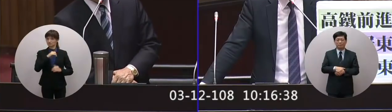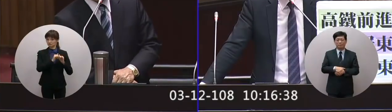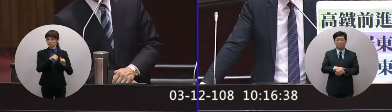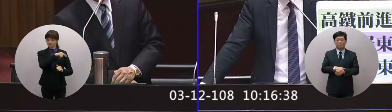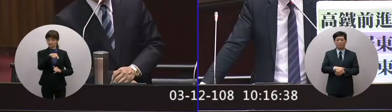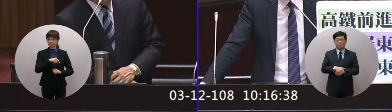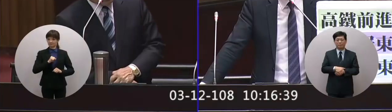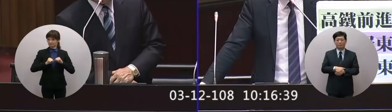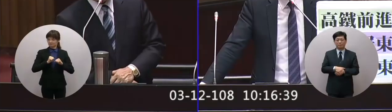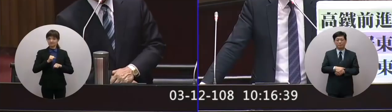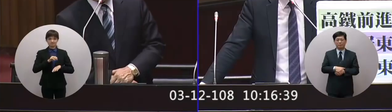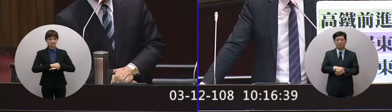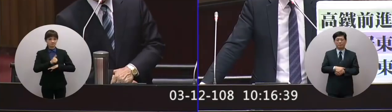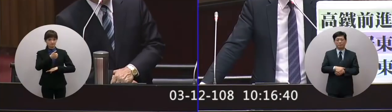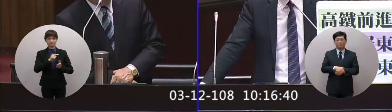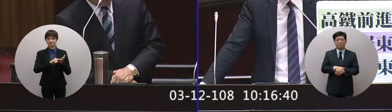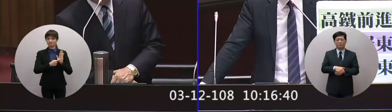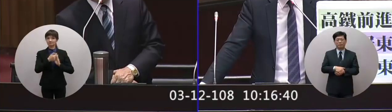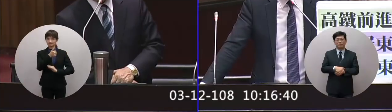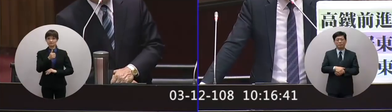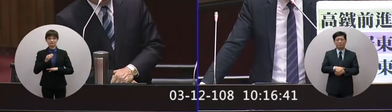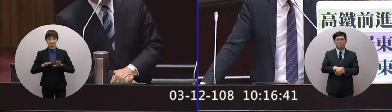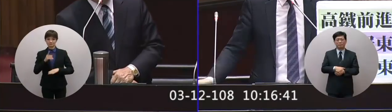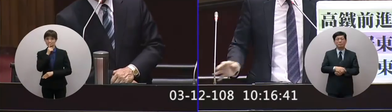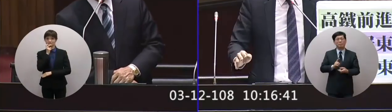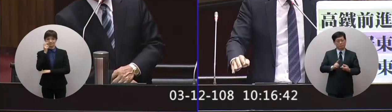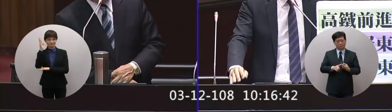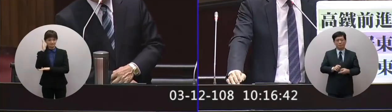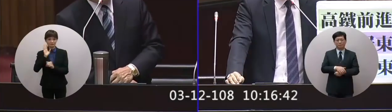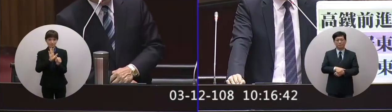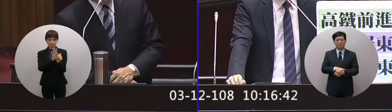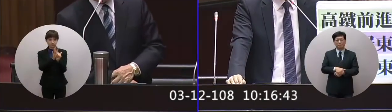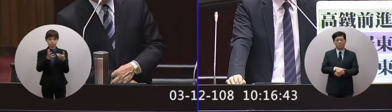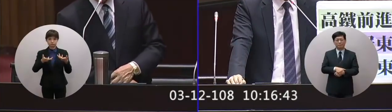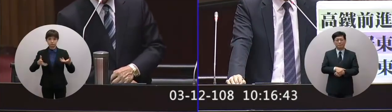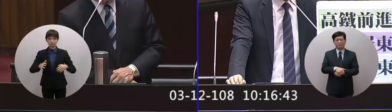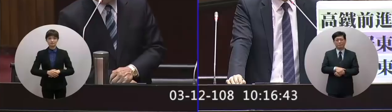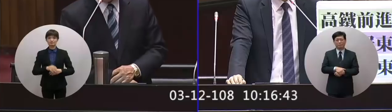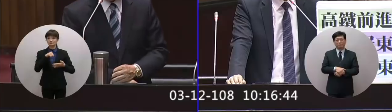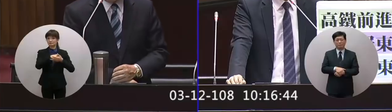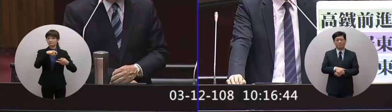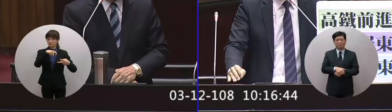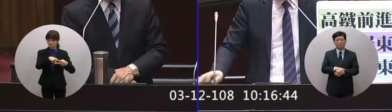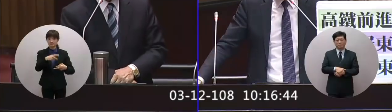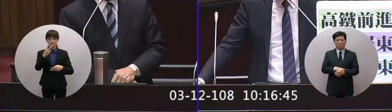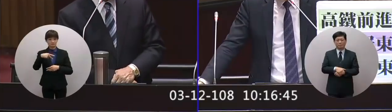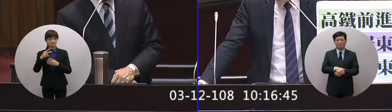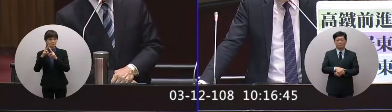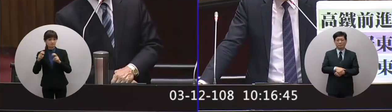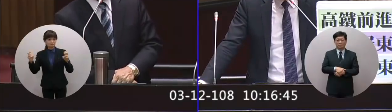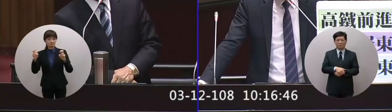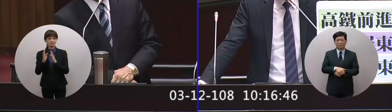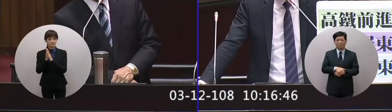氣這一次中央也幫忙很多那志工甚至於廟宇